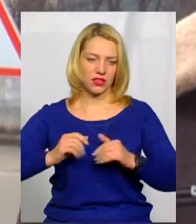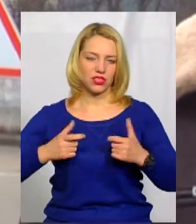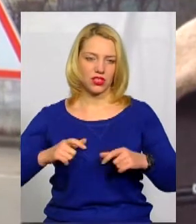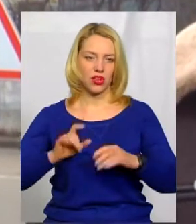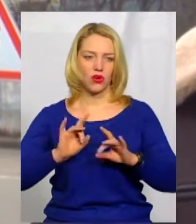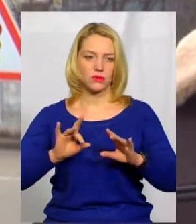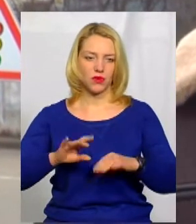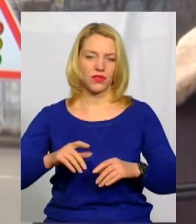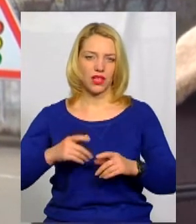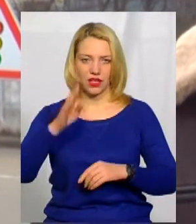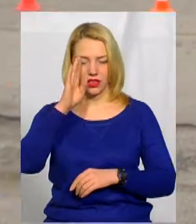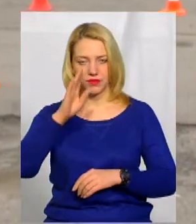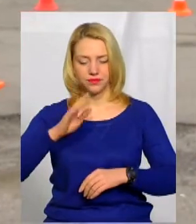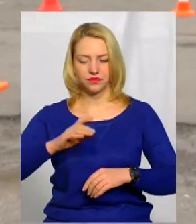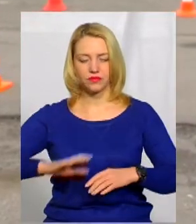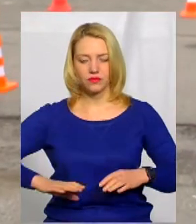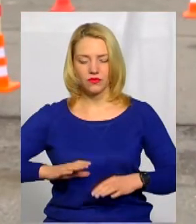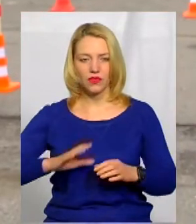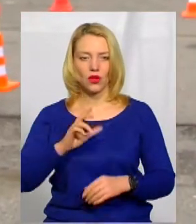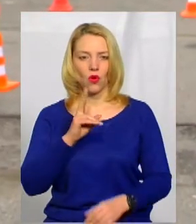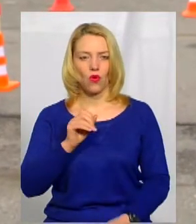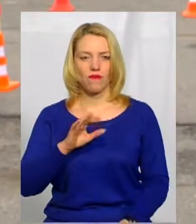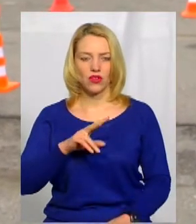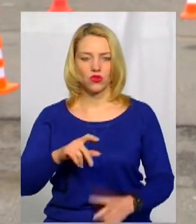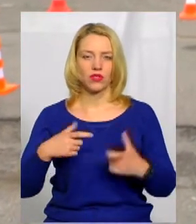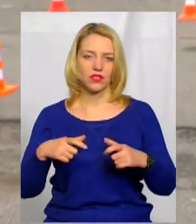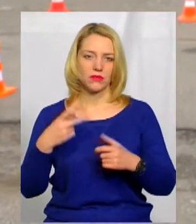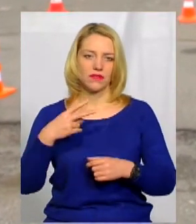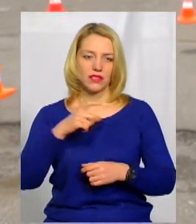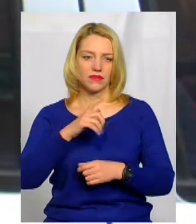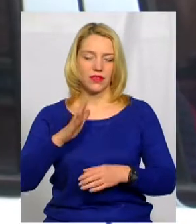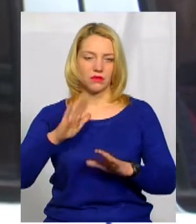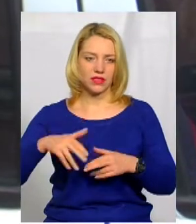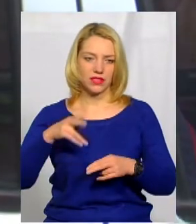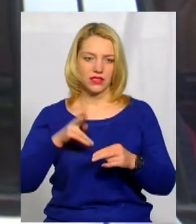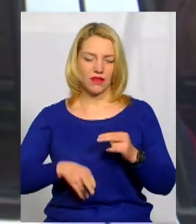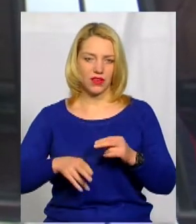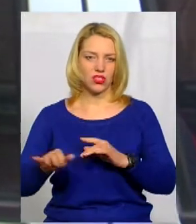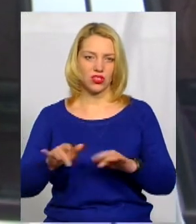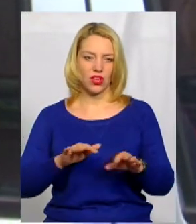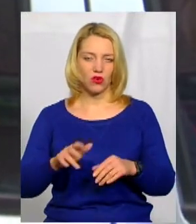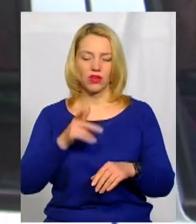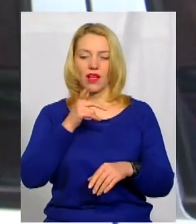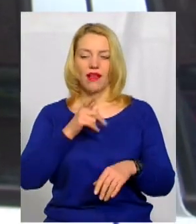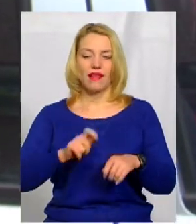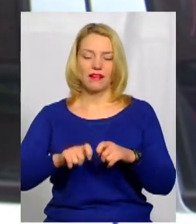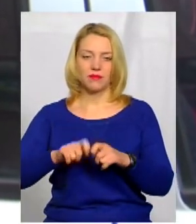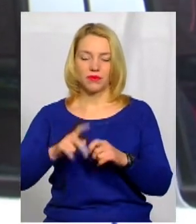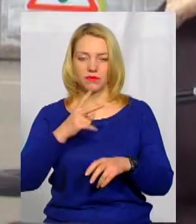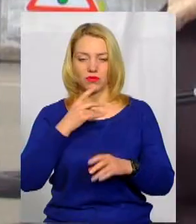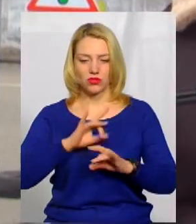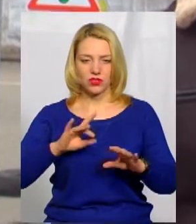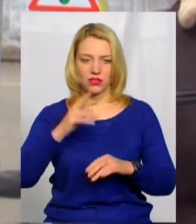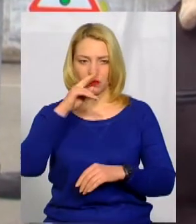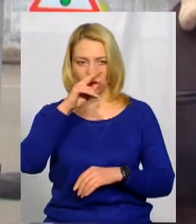екзаменатор Ігор Ковальчук. Триває іспит 20 хвилин. Після завершення руху екзаменатор називає помилки, якщо вони були, і вимикає